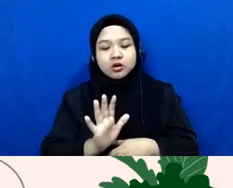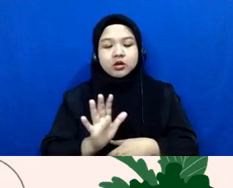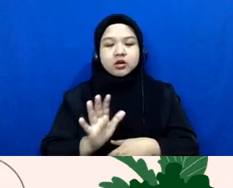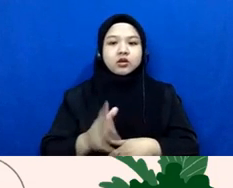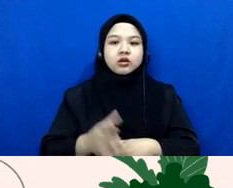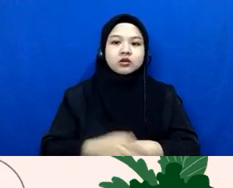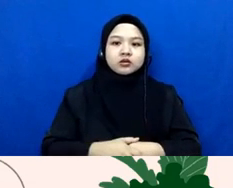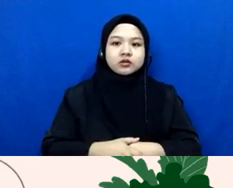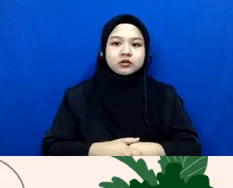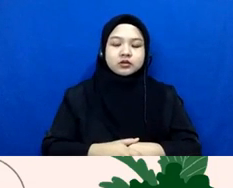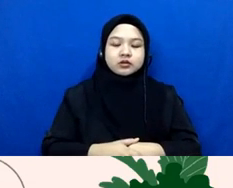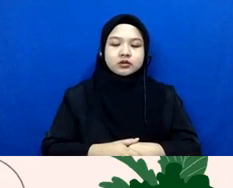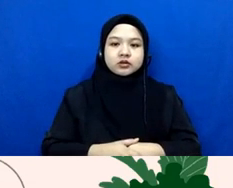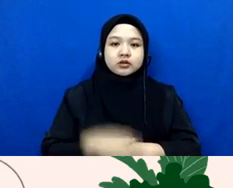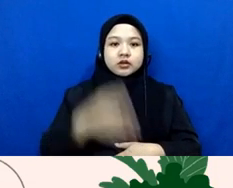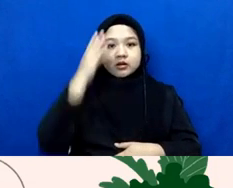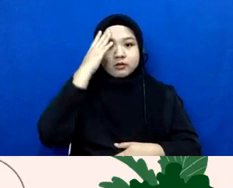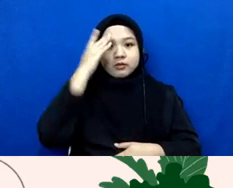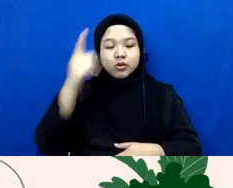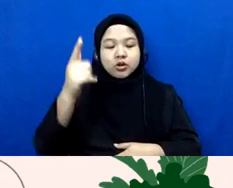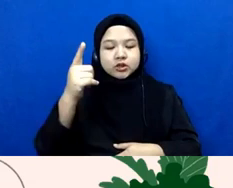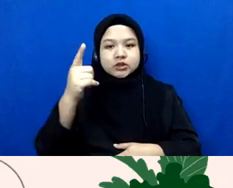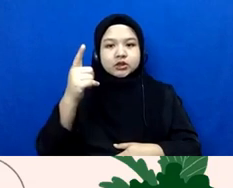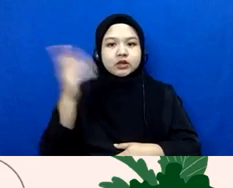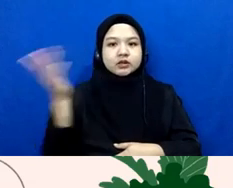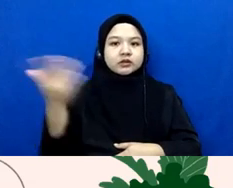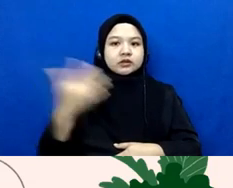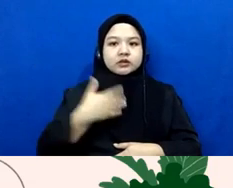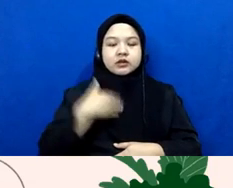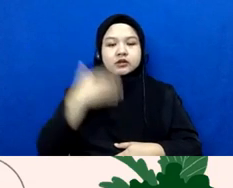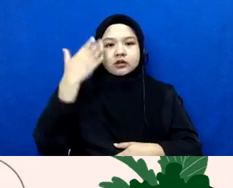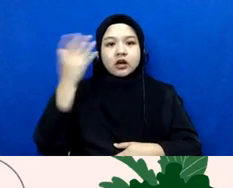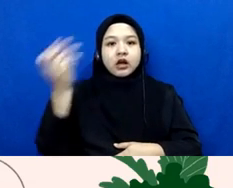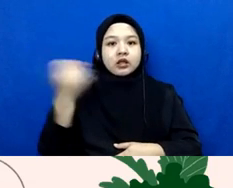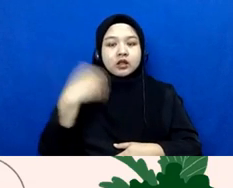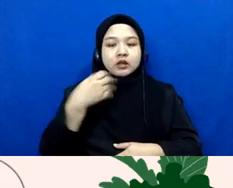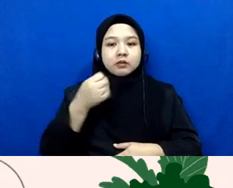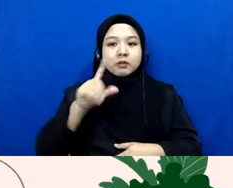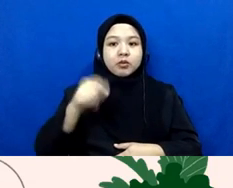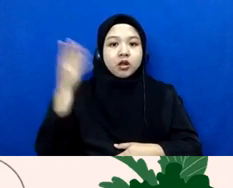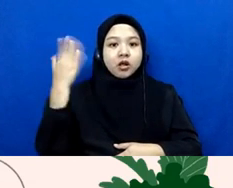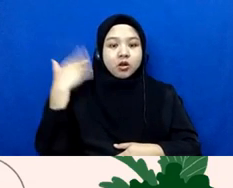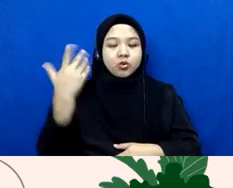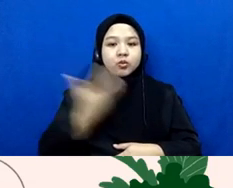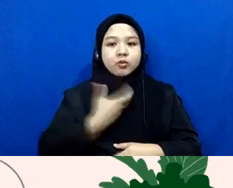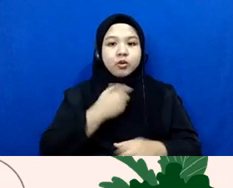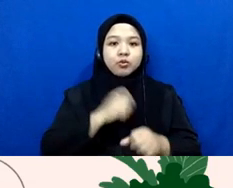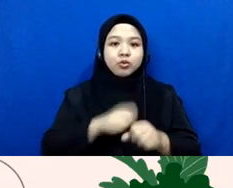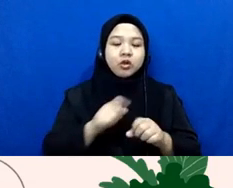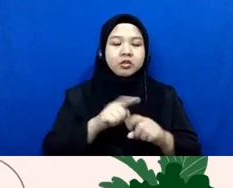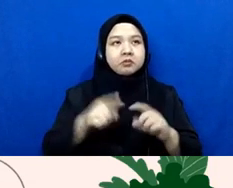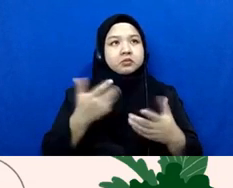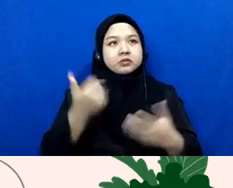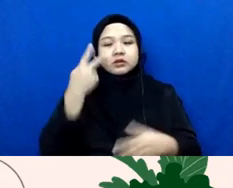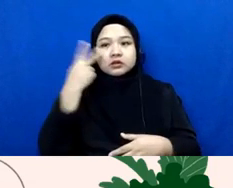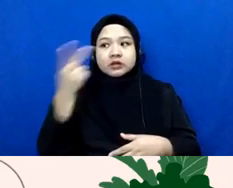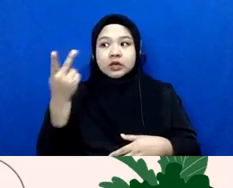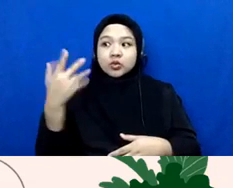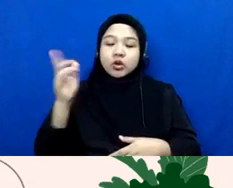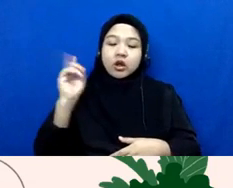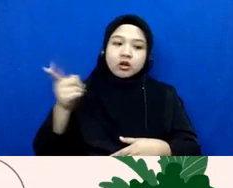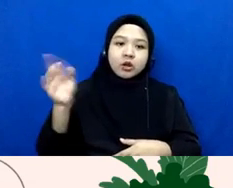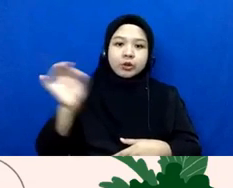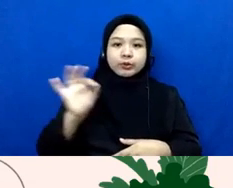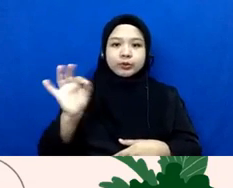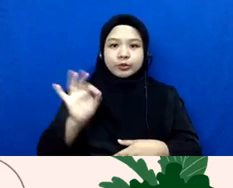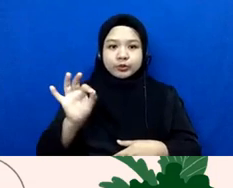ya kepolisian ini saya enggak yakin katanya beberapa bulan yang lalu mereka mau bikin nah mungkin bisa dicek sekarang udah keluar apa belum